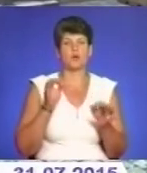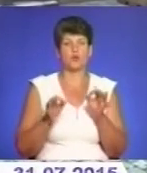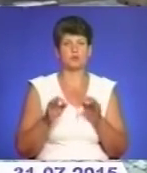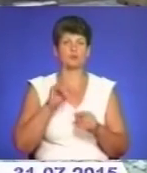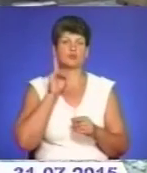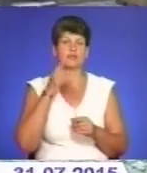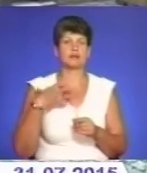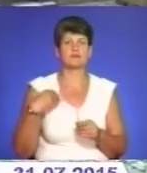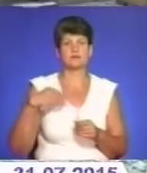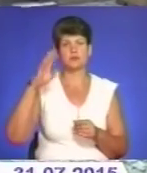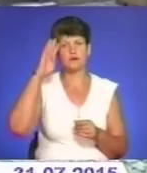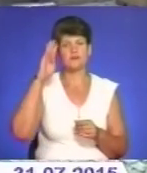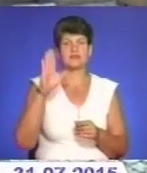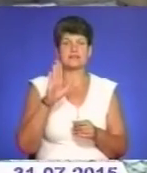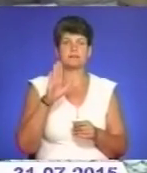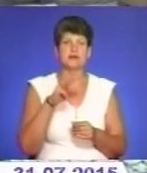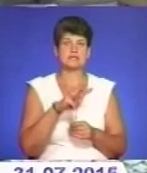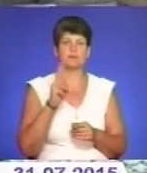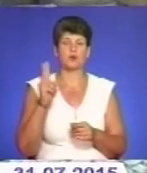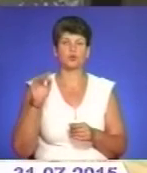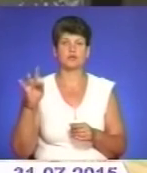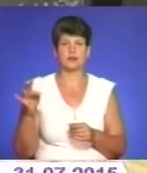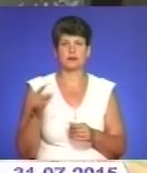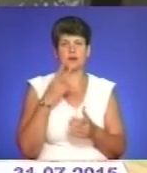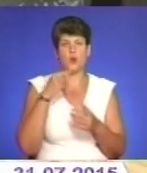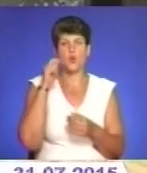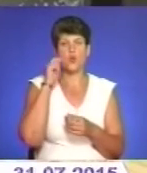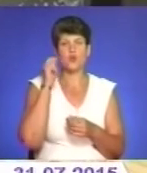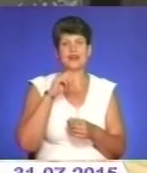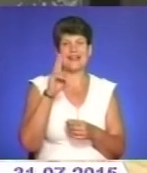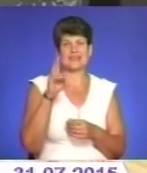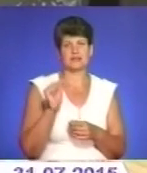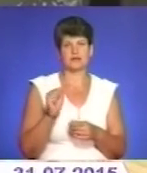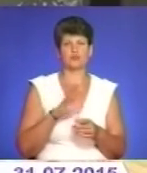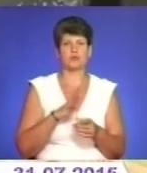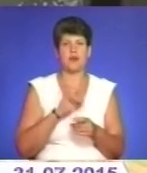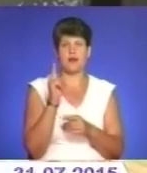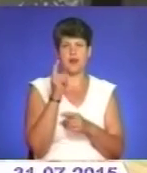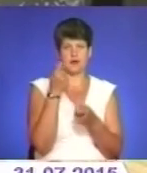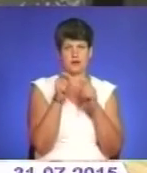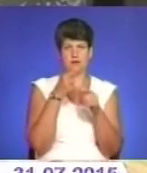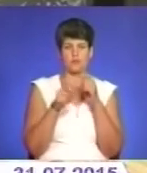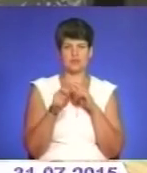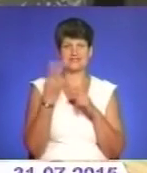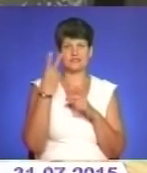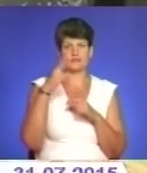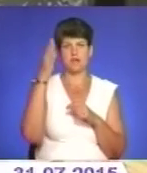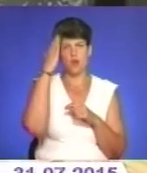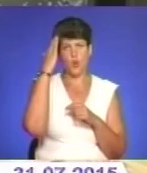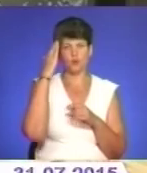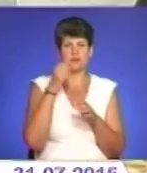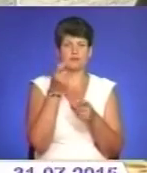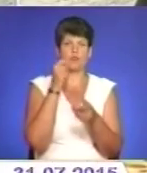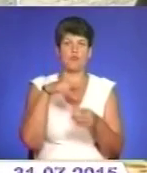львівського митця Максиму Кулика на створення композиції «Українка» надихнула традиційна лянька-мотанка. Це дві гіпсові голови, пофарбовані у чорний